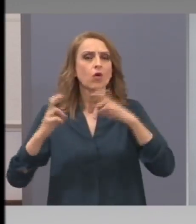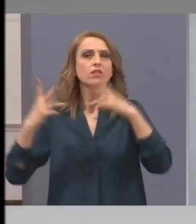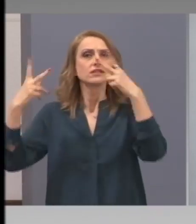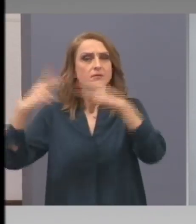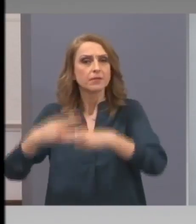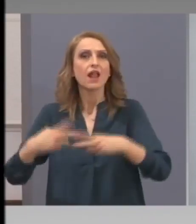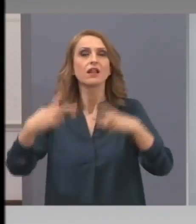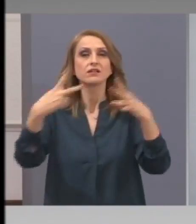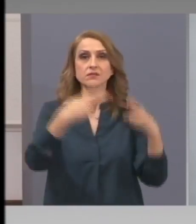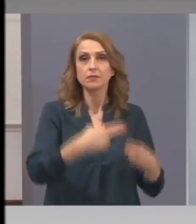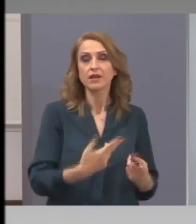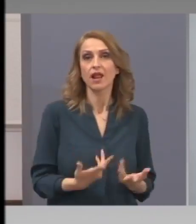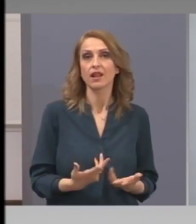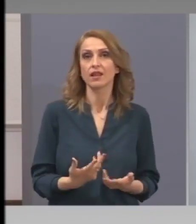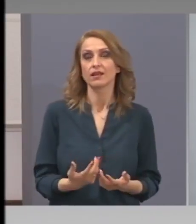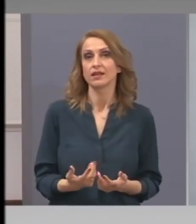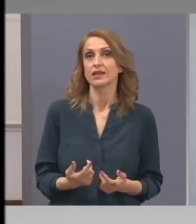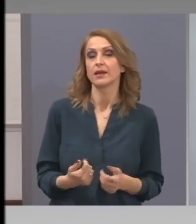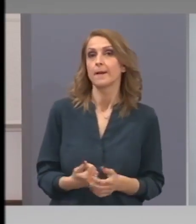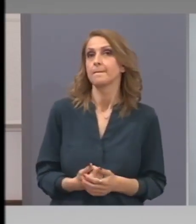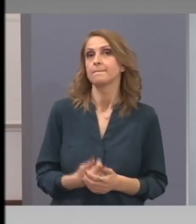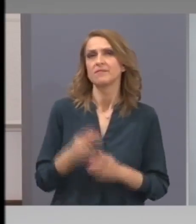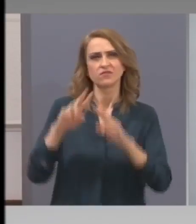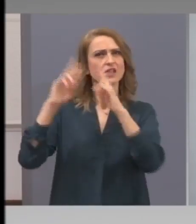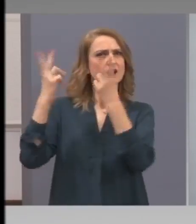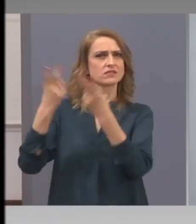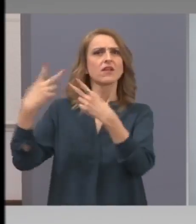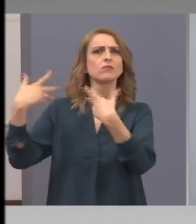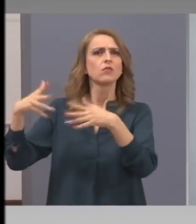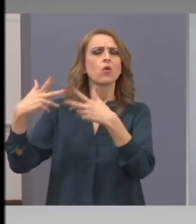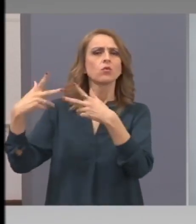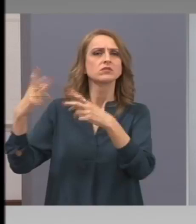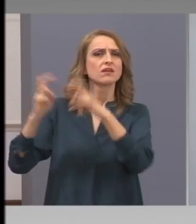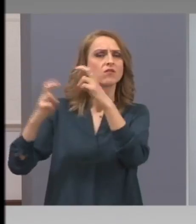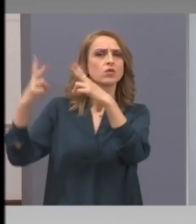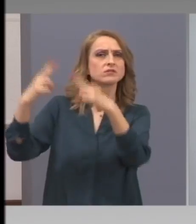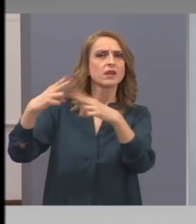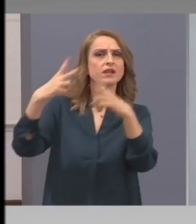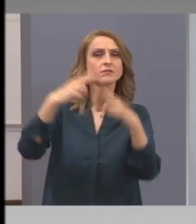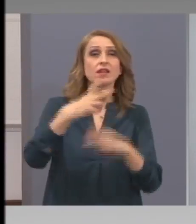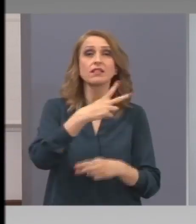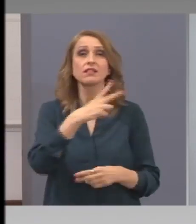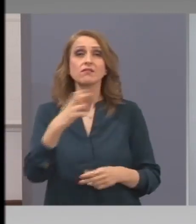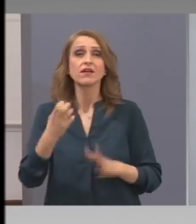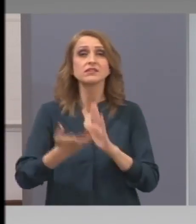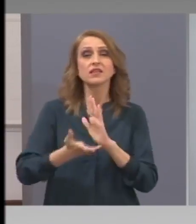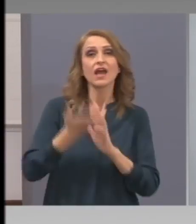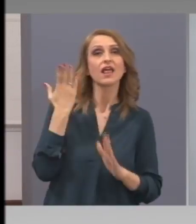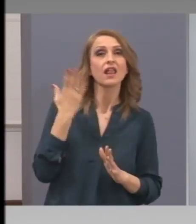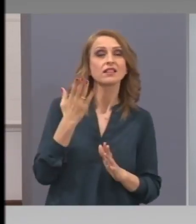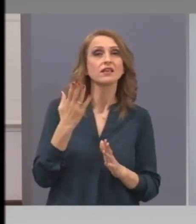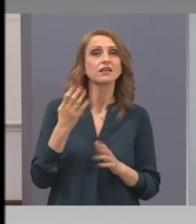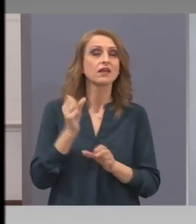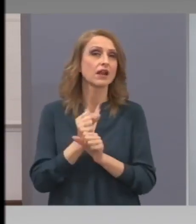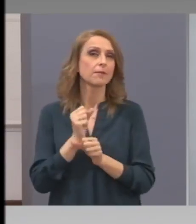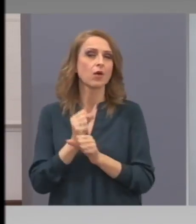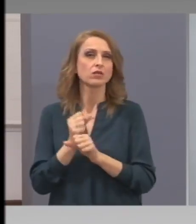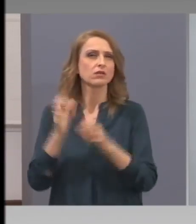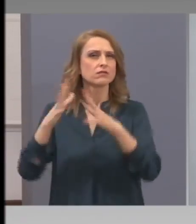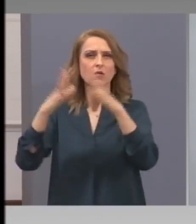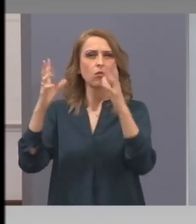минайне правиме части за тях. 200 хиляди души работят в този клъстер автомобиля.